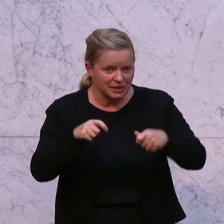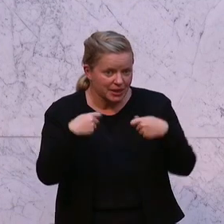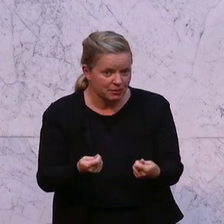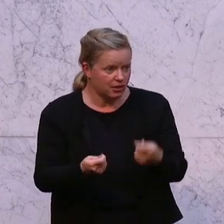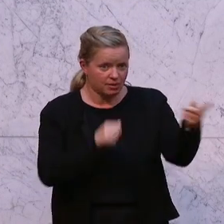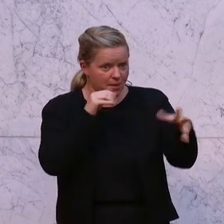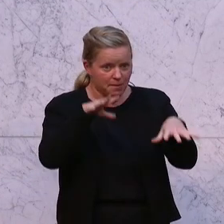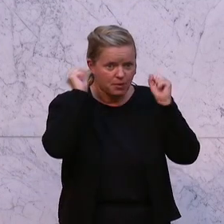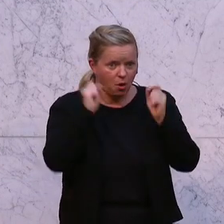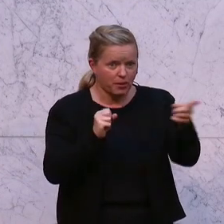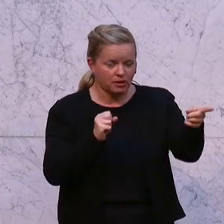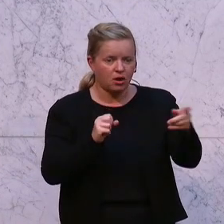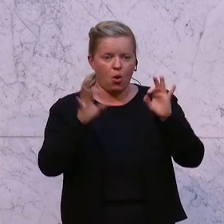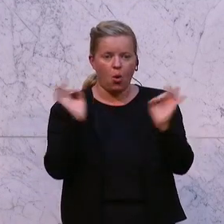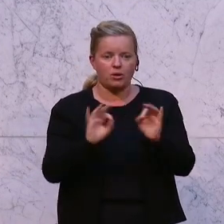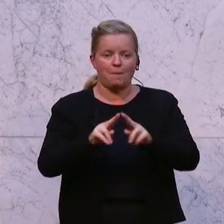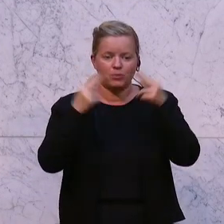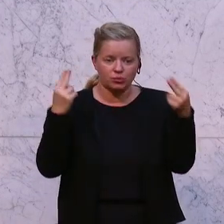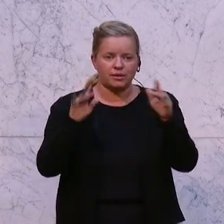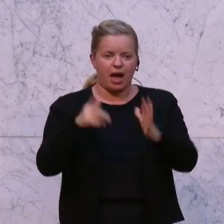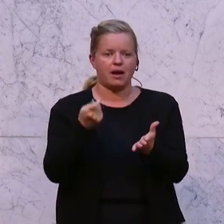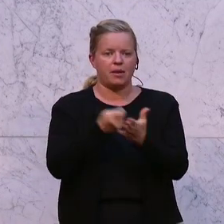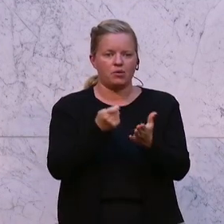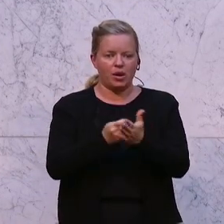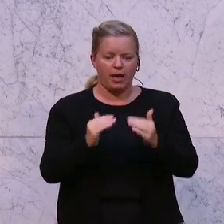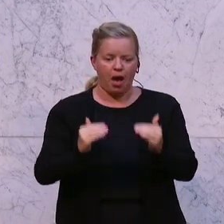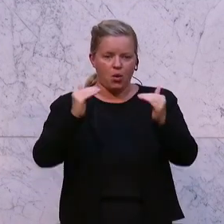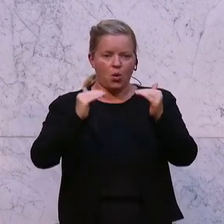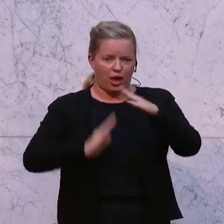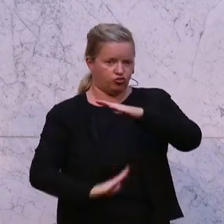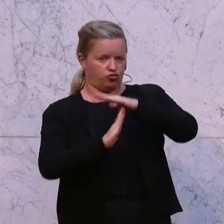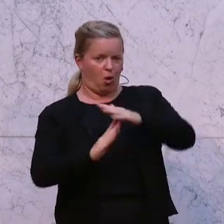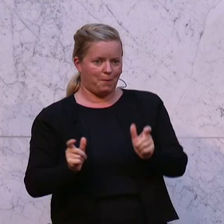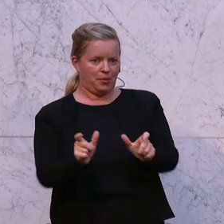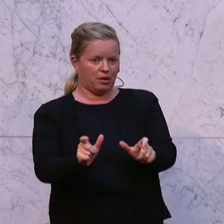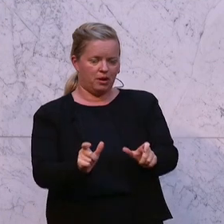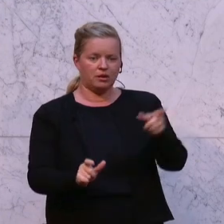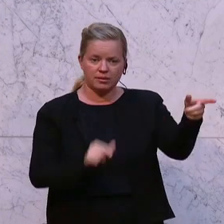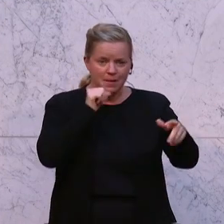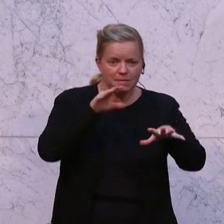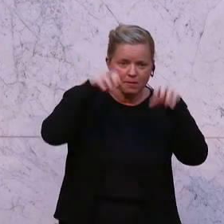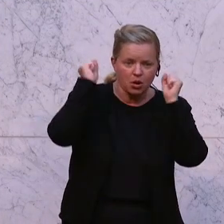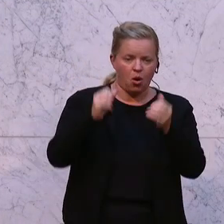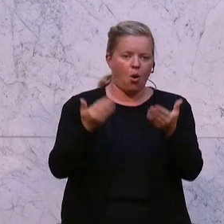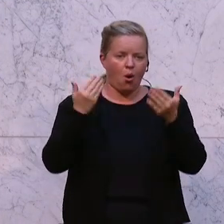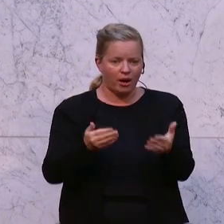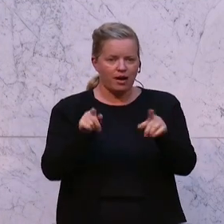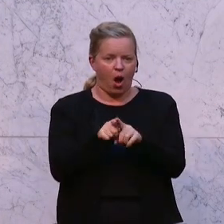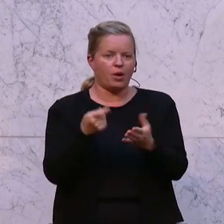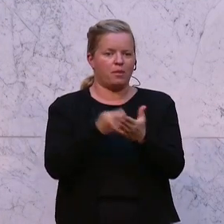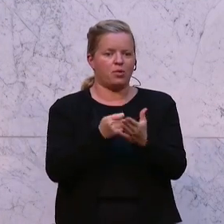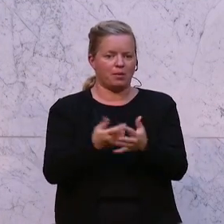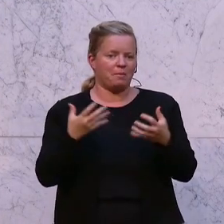vorstellen, dass Sie nicht mitbekommen haben, dass der Bund die Gebührenerhöhungen gestoppt hat. Ich kann mir nicht vorstellen, dass Sie nicht mitbekommen, dass wir heute eine Gebührenbremse